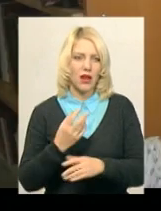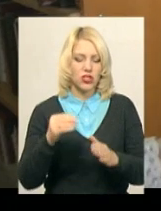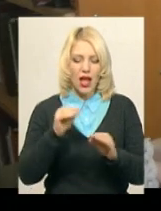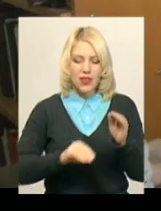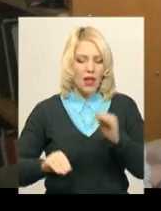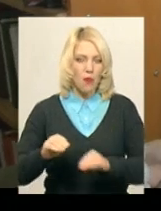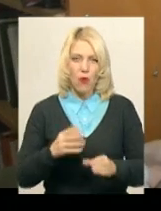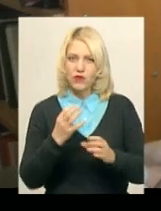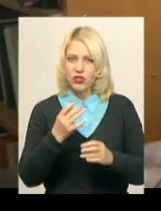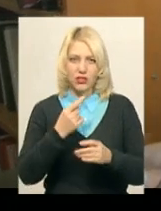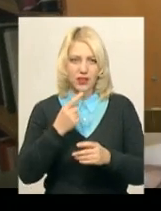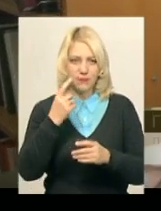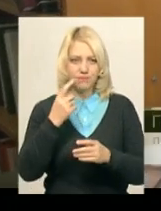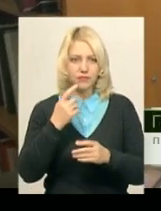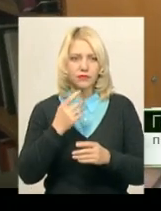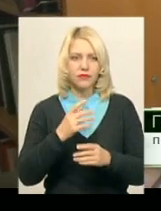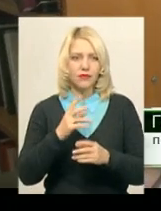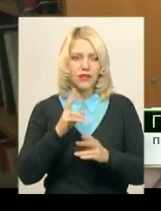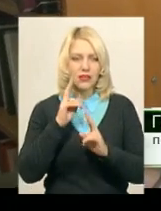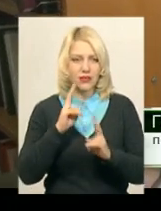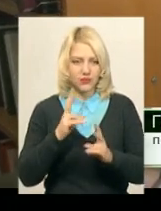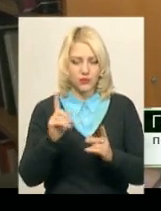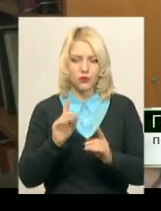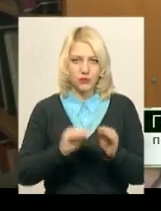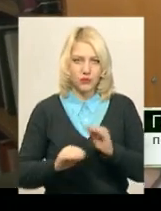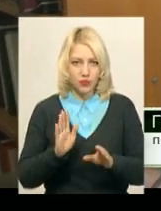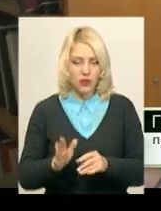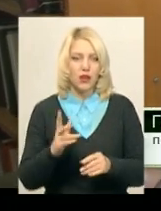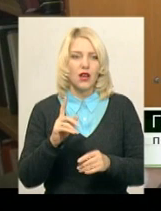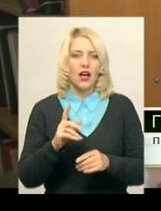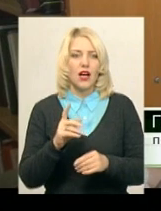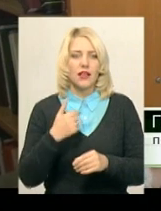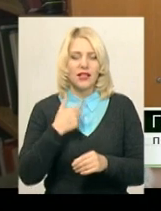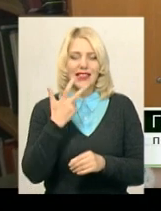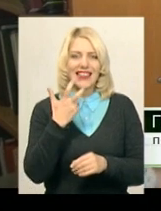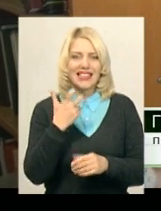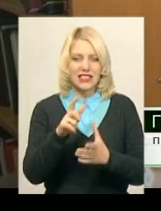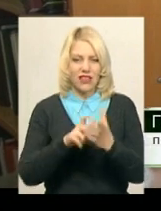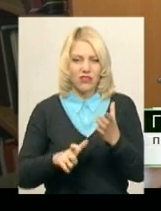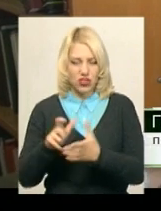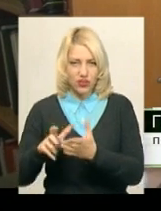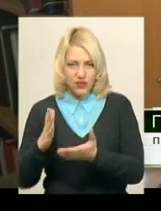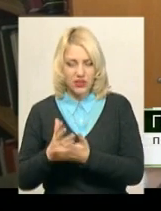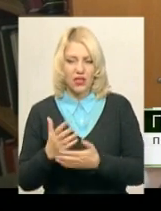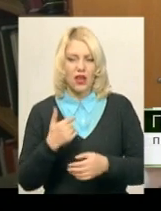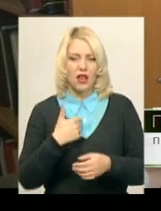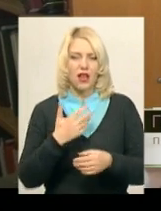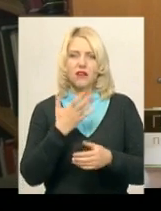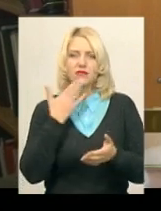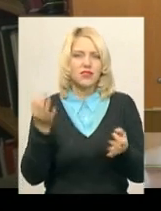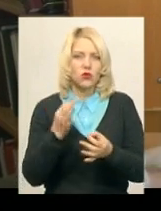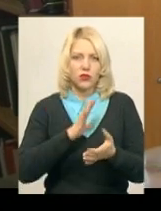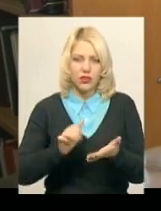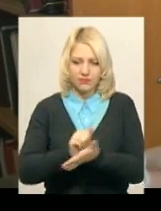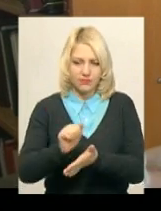Я написала вже більше, мабуть, трьохсот віршів в мене є, але я ще ні разу не видавала, щоб тільки один вірш мій потрапив у